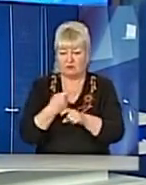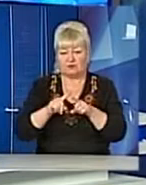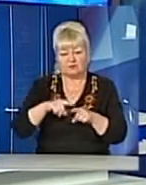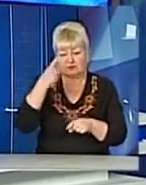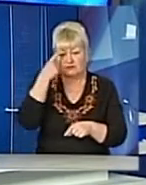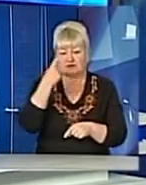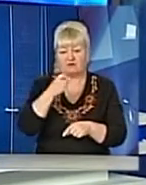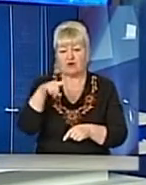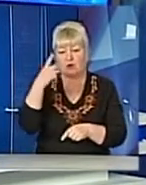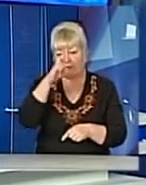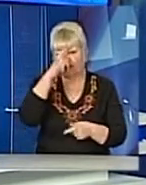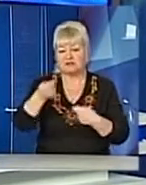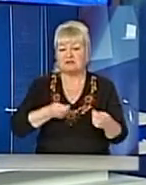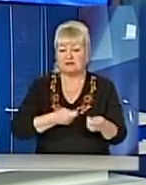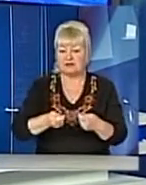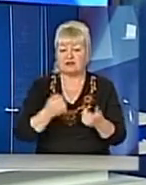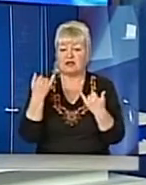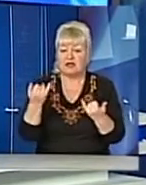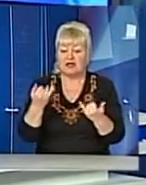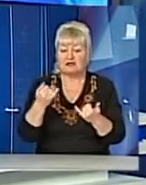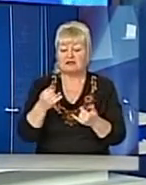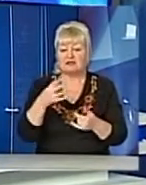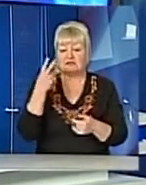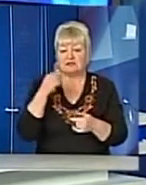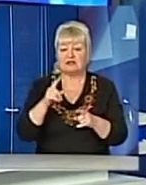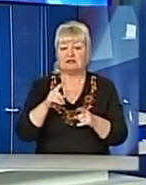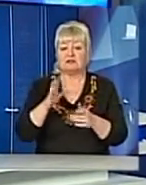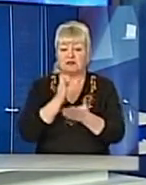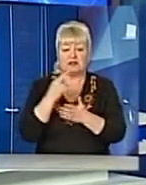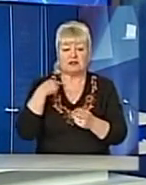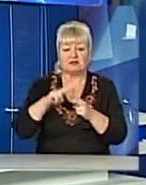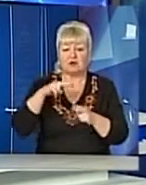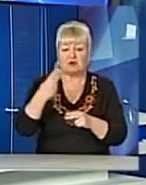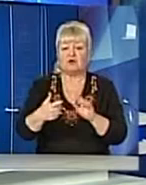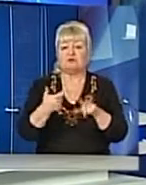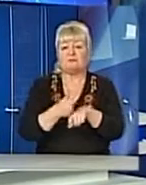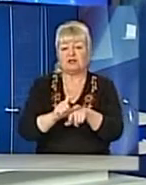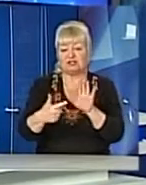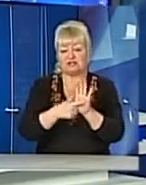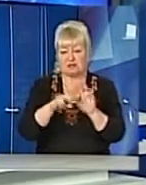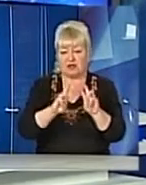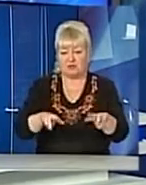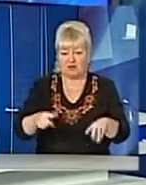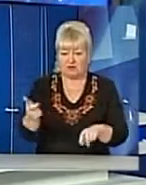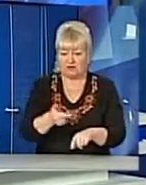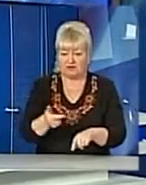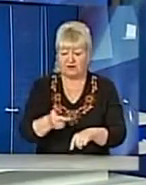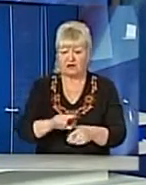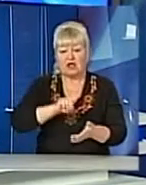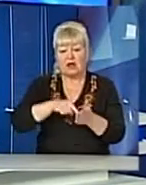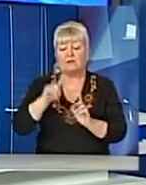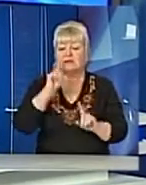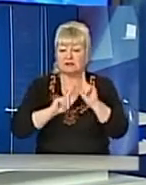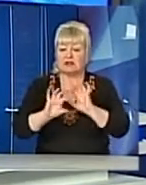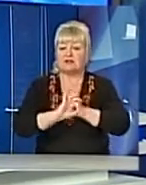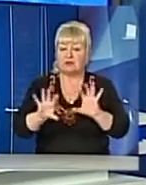облдержадміністрації. За їхніми даними, заборгованість за грудень минулого року становить більше 7 мільйонів гривень. А от у міській раді пояснюють,